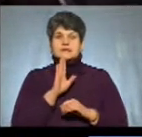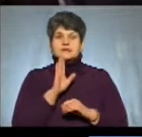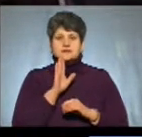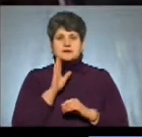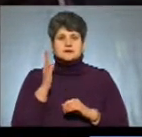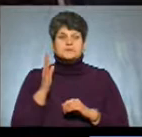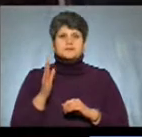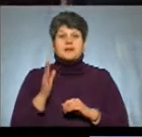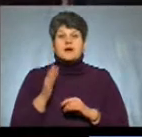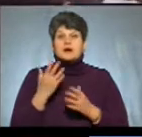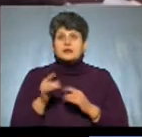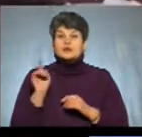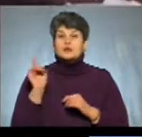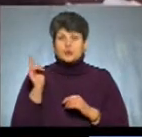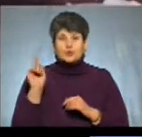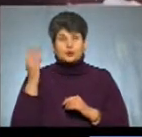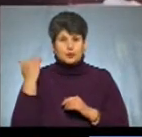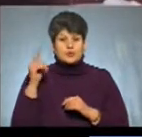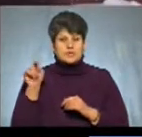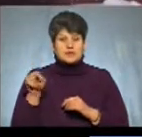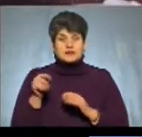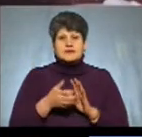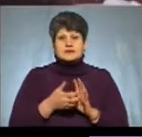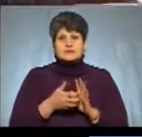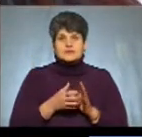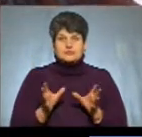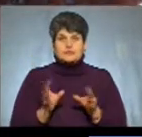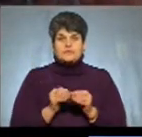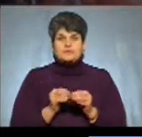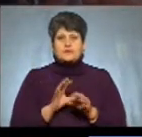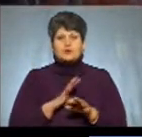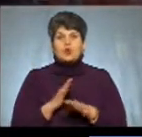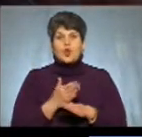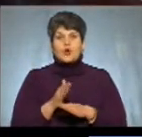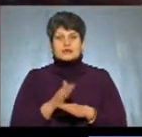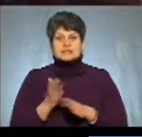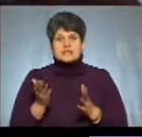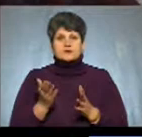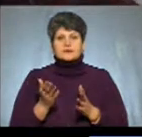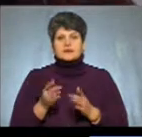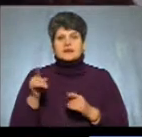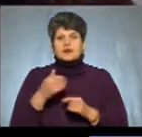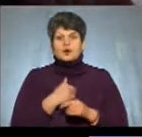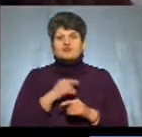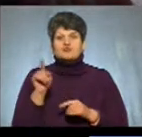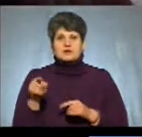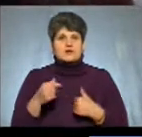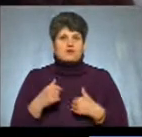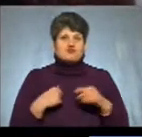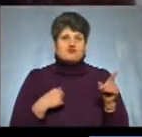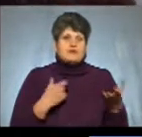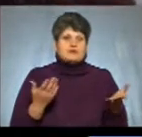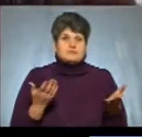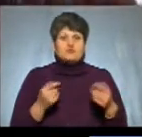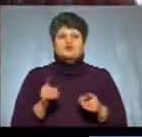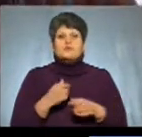Юхемець. Але тоді, каже жінка, забракло єдності. «Було розділено так. Ті хочуть туди, ті туди. Ну, що